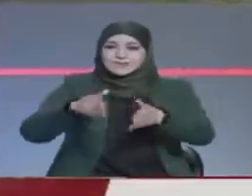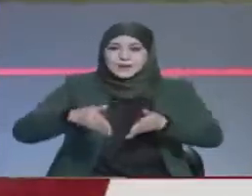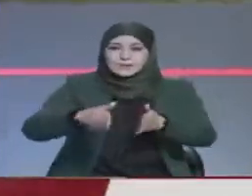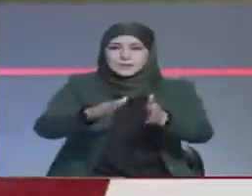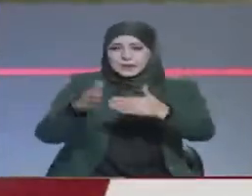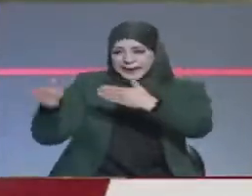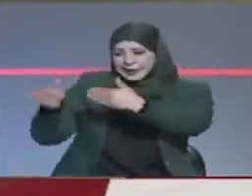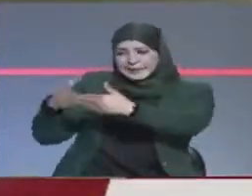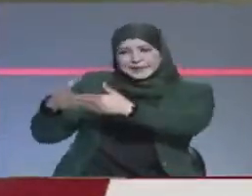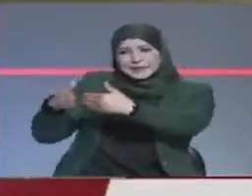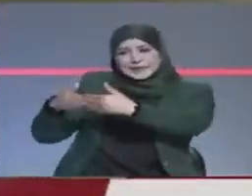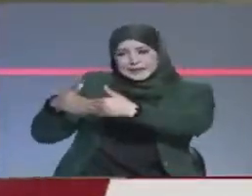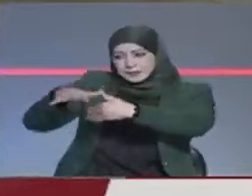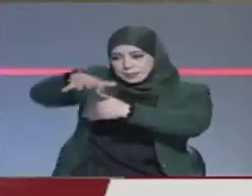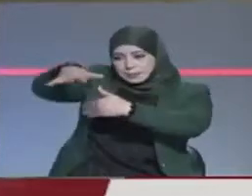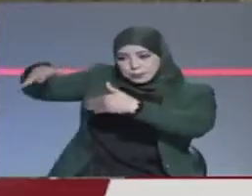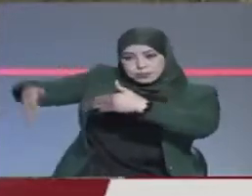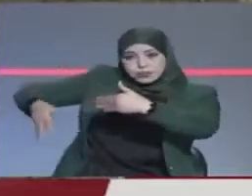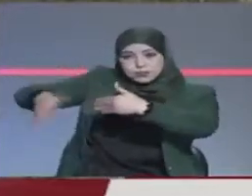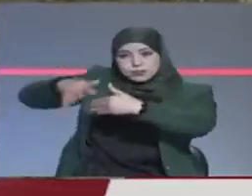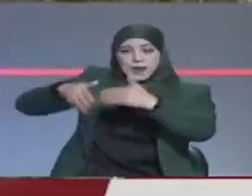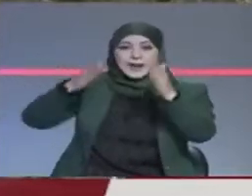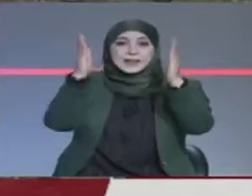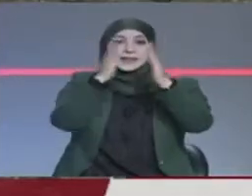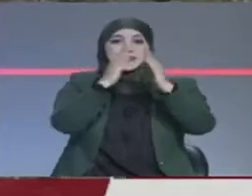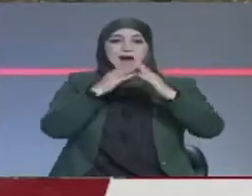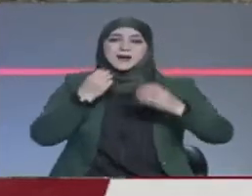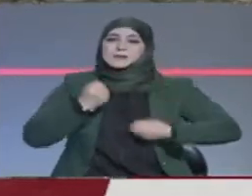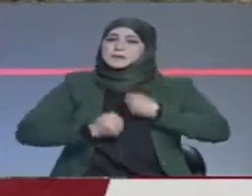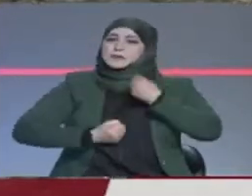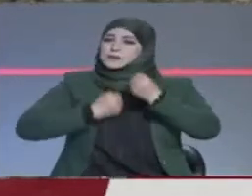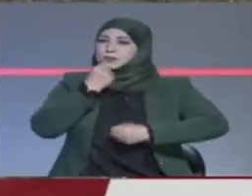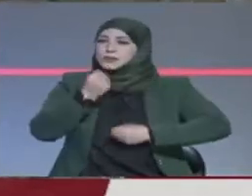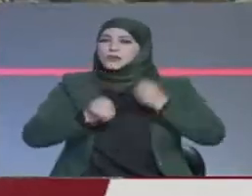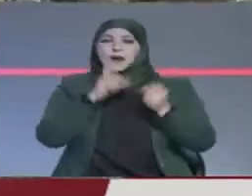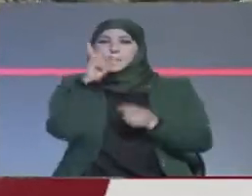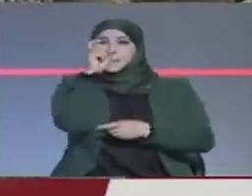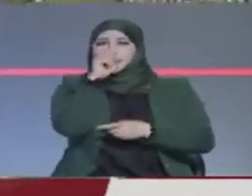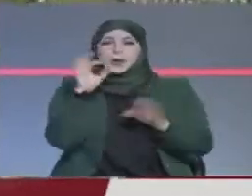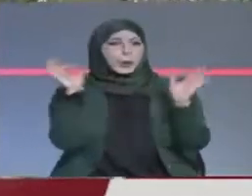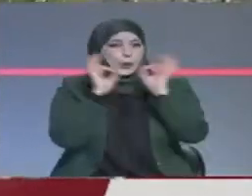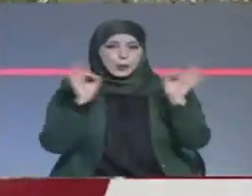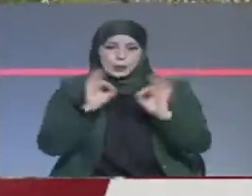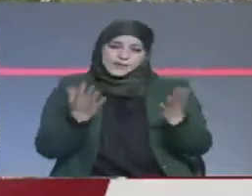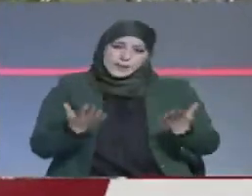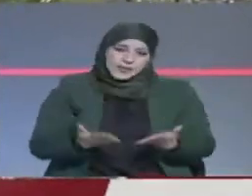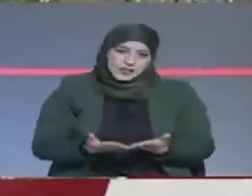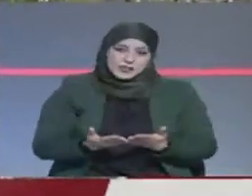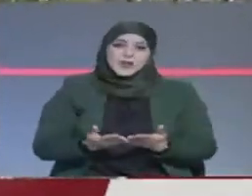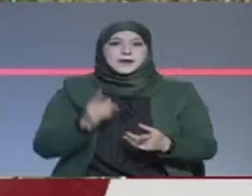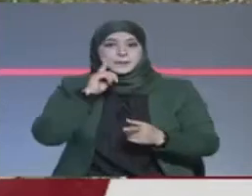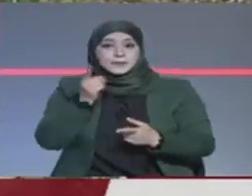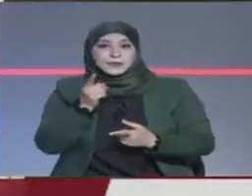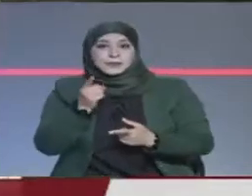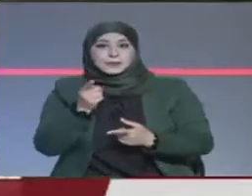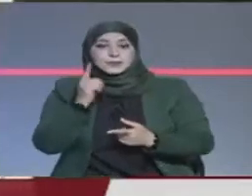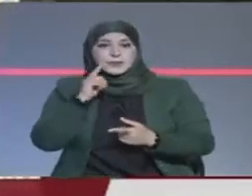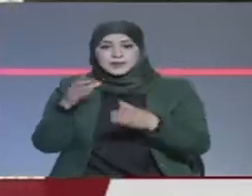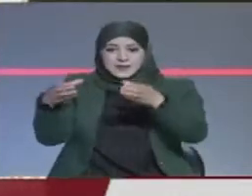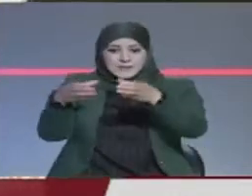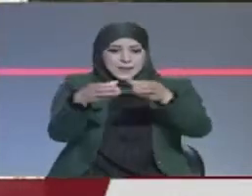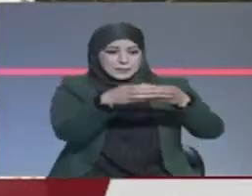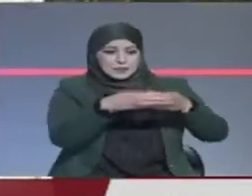أمتار منها يشكو عديد السكان بالمناطق الريفية بولاية جندوبا من العطش عيون لا تستجيب